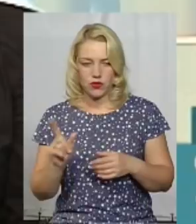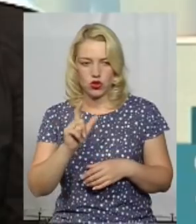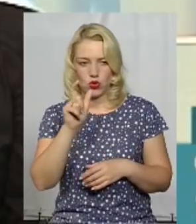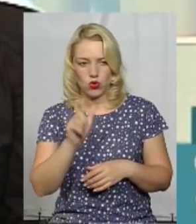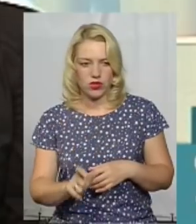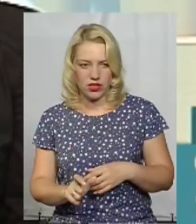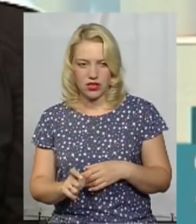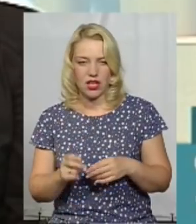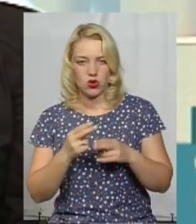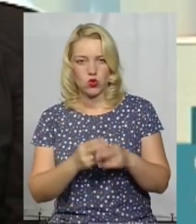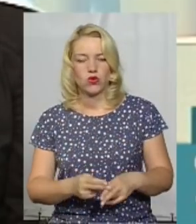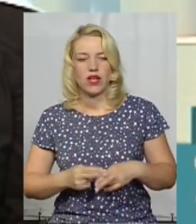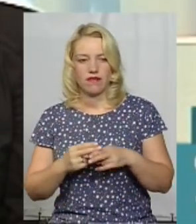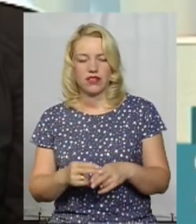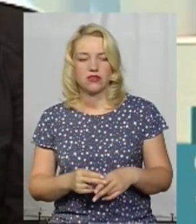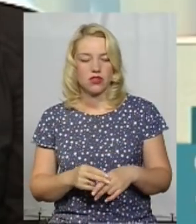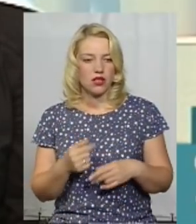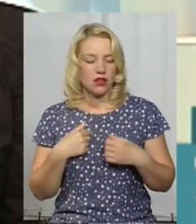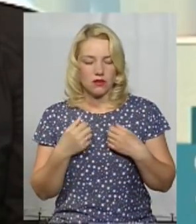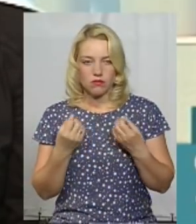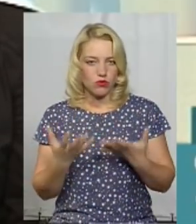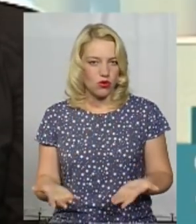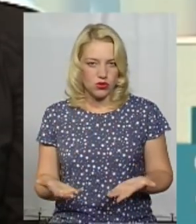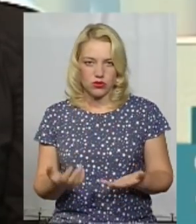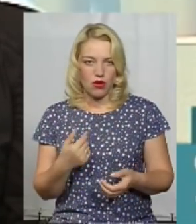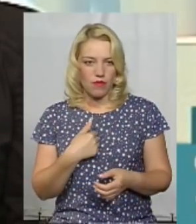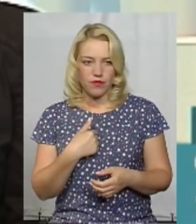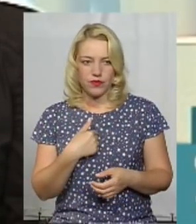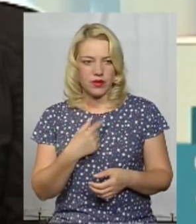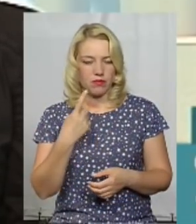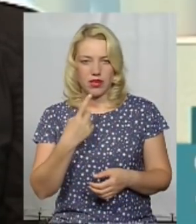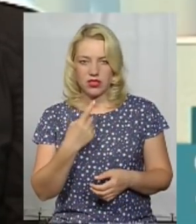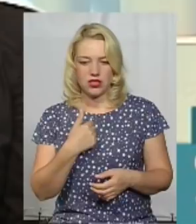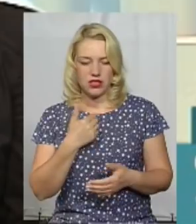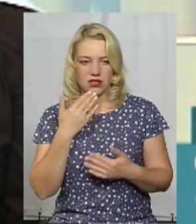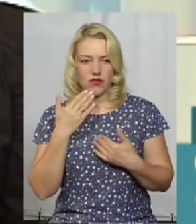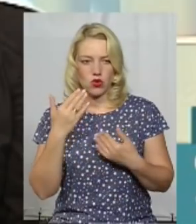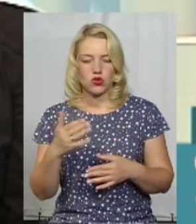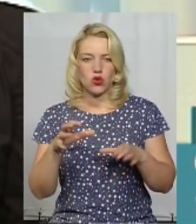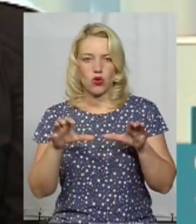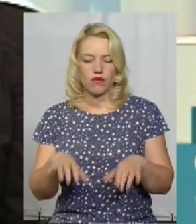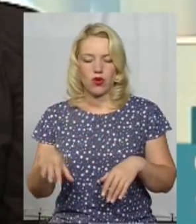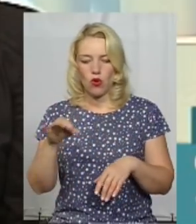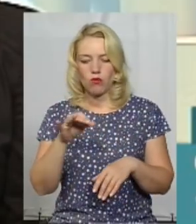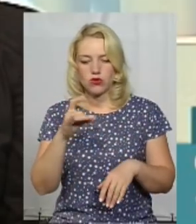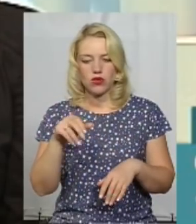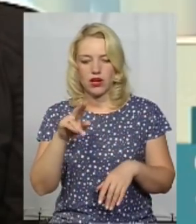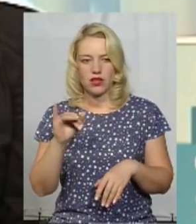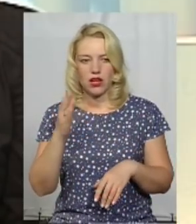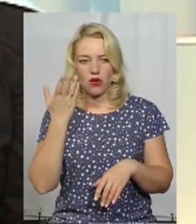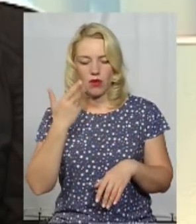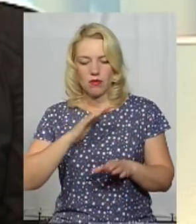в Данайовецькому… Ну, я ще раз кажу, перше я звернуся до голови обласної ради, після того, коли ми